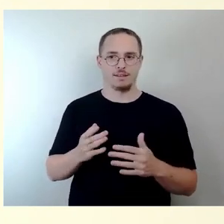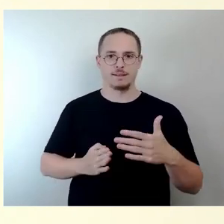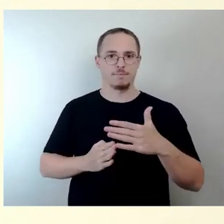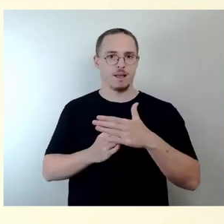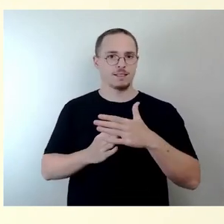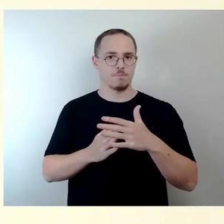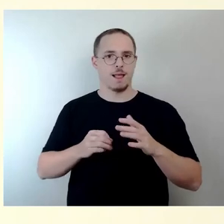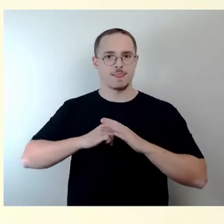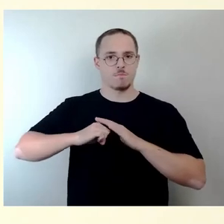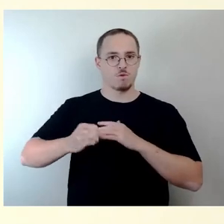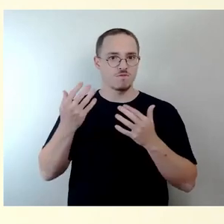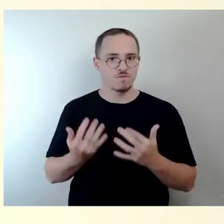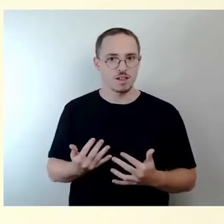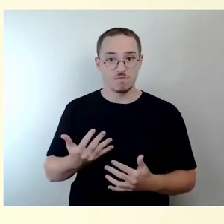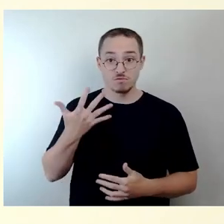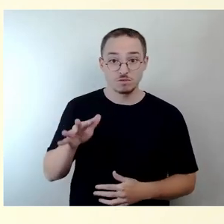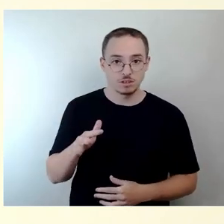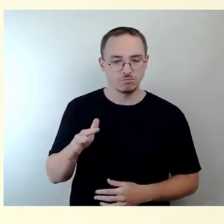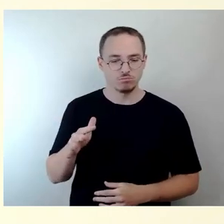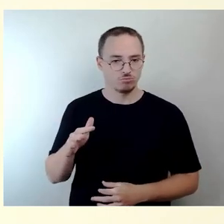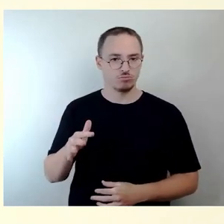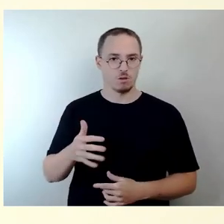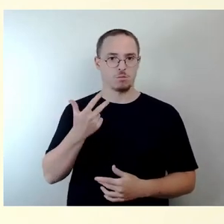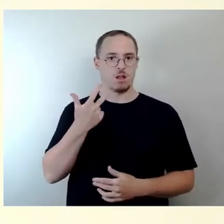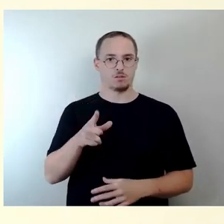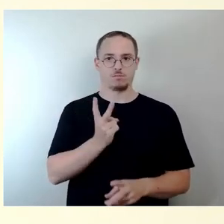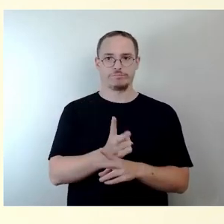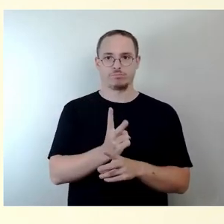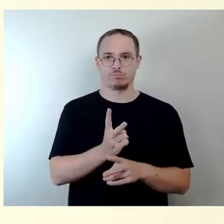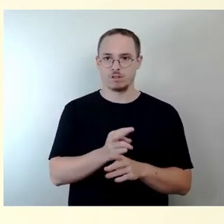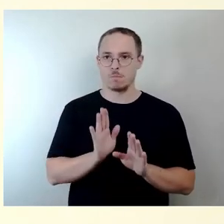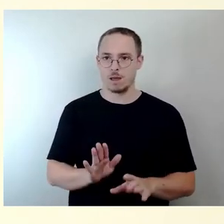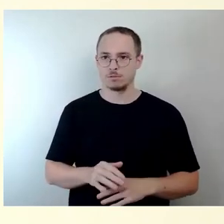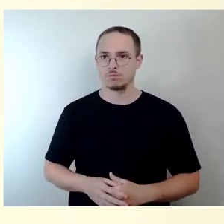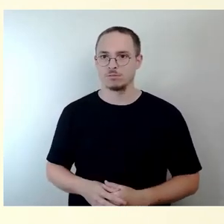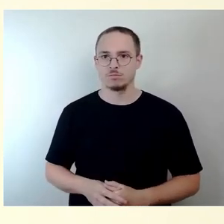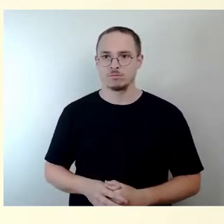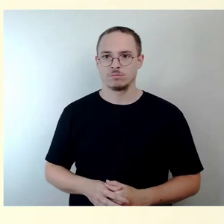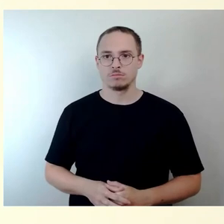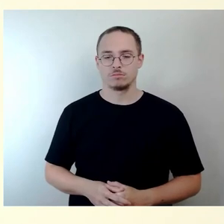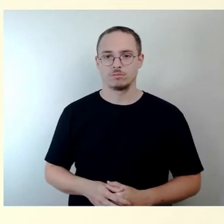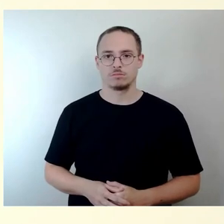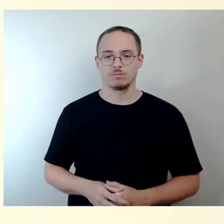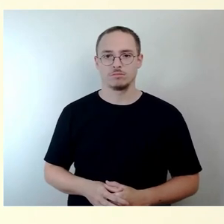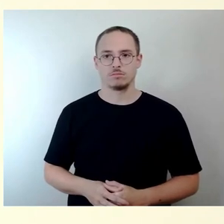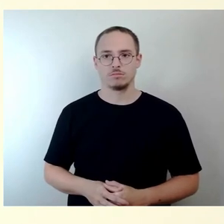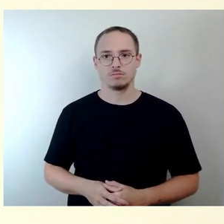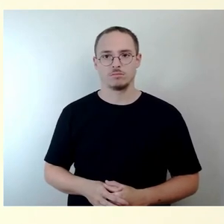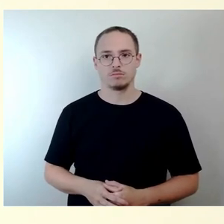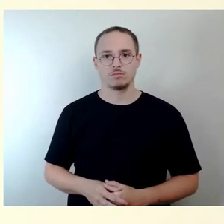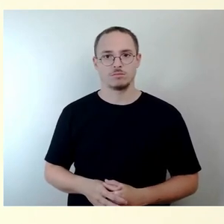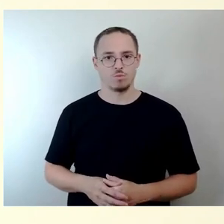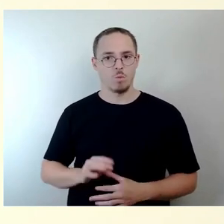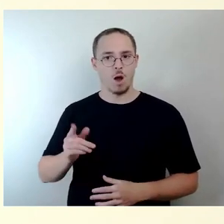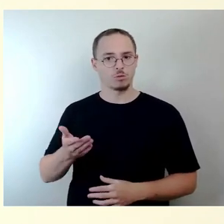Einwohnerveranstaltung, Versammlung, auf die Sie Bezug genommen haben, entsprechend kommuniziert.